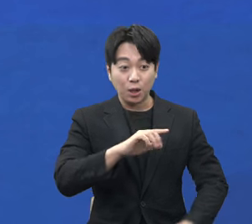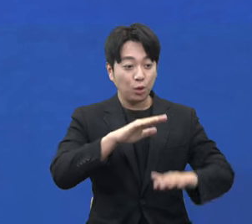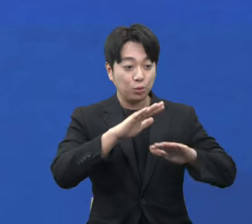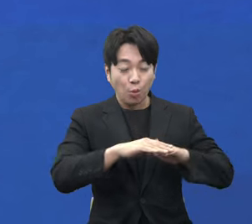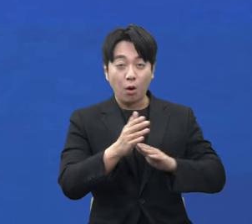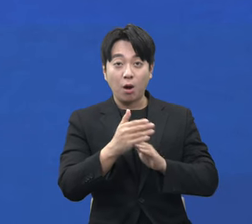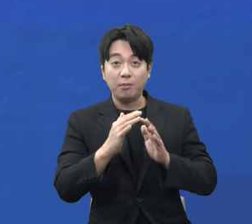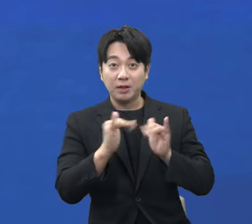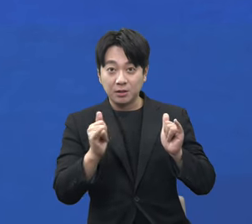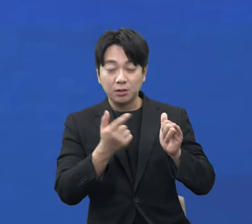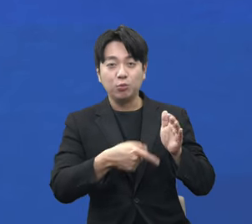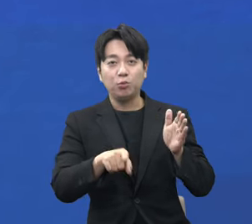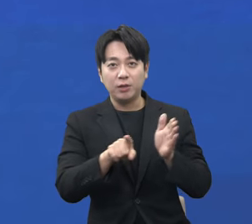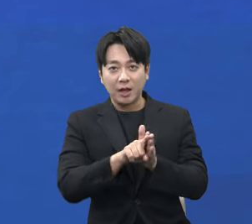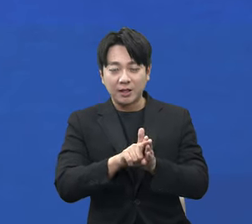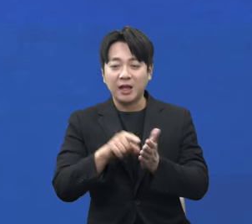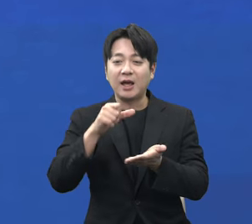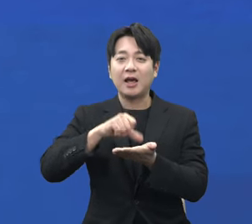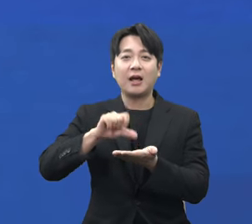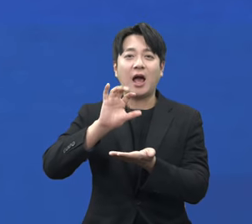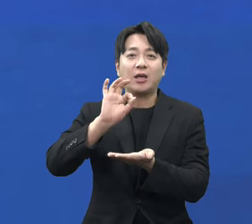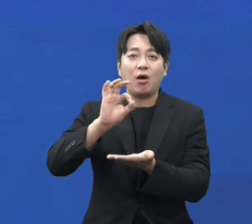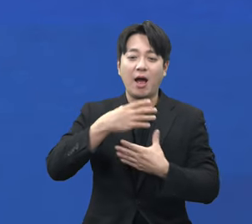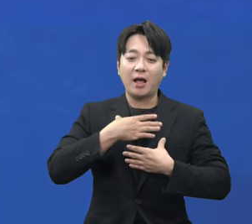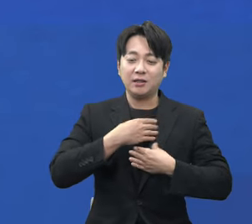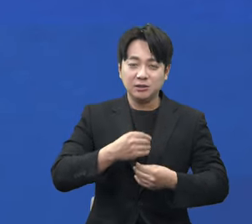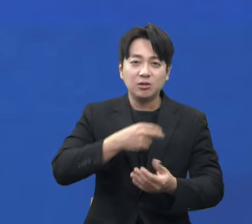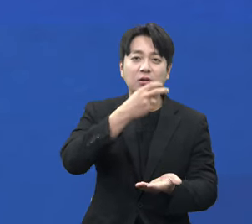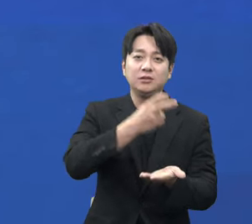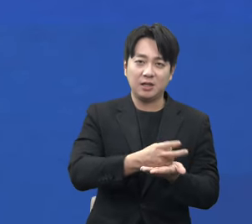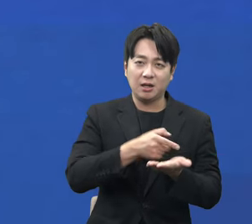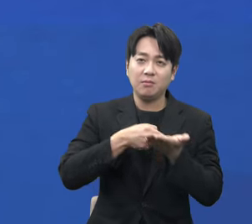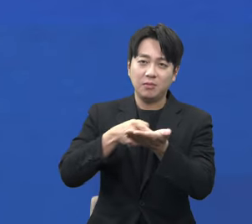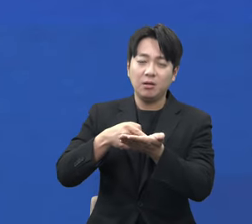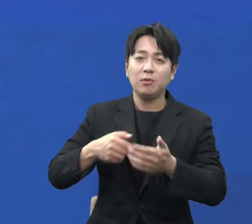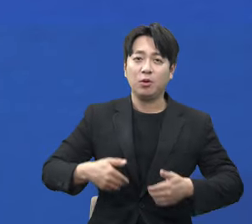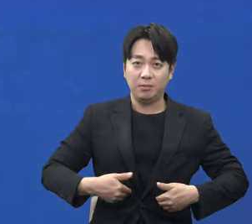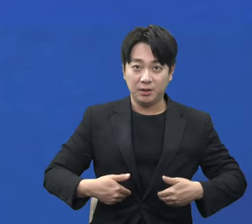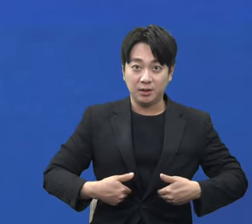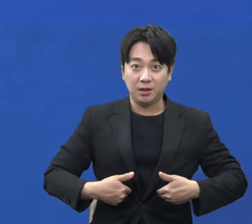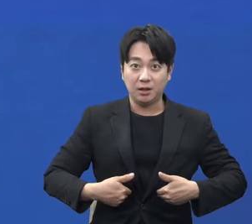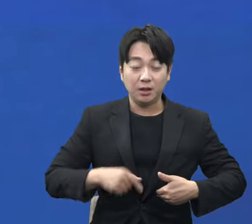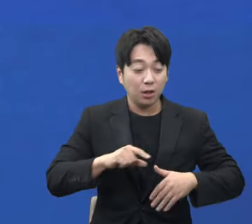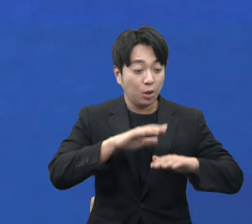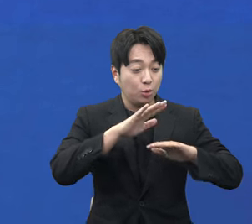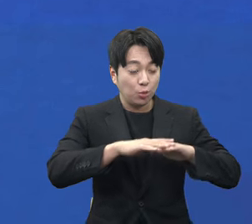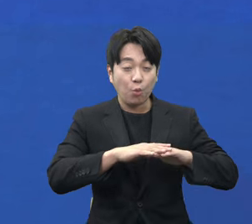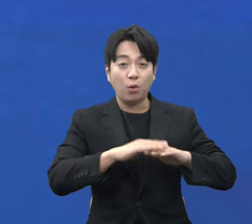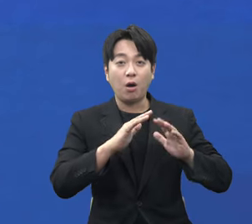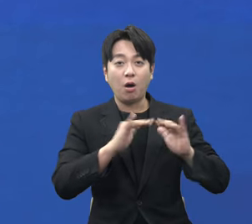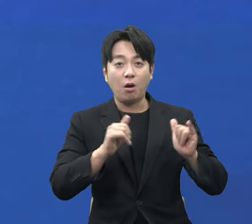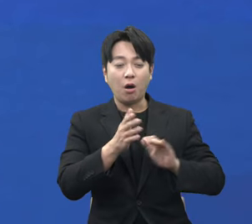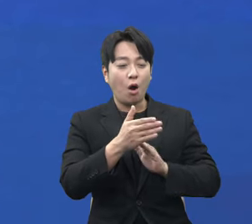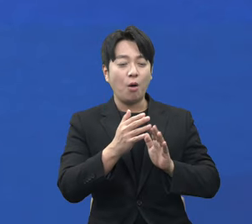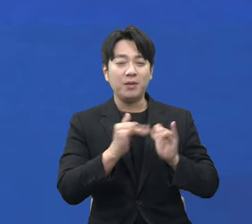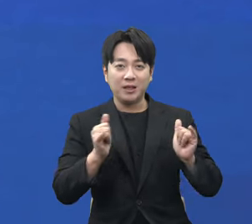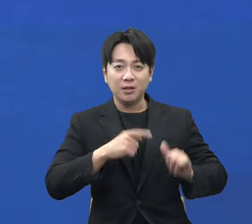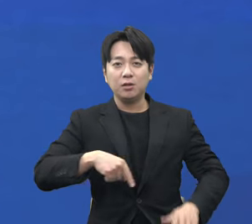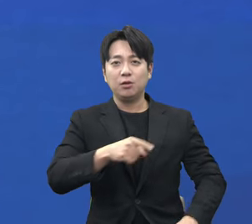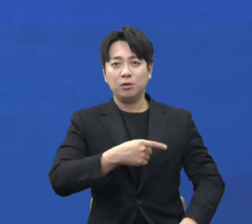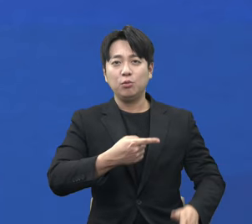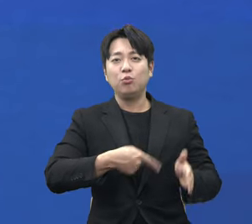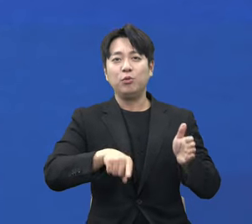가격 안정제를 원합니다. 더불어민주당 농어민위원회는 농어민들의 상시적인 정치조직으로서